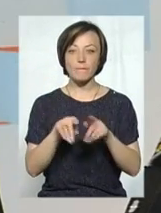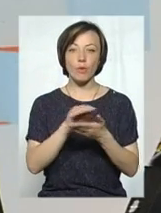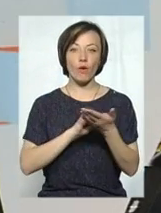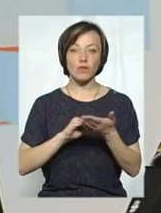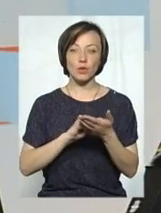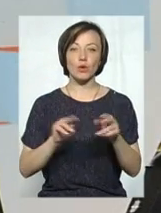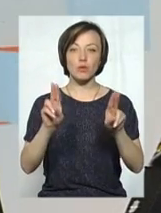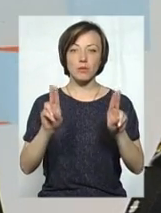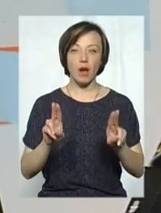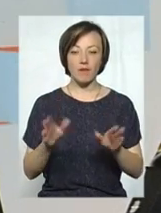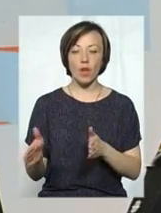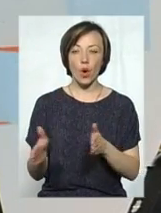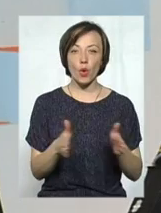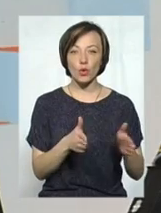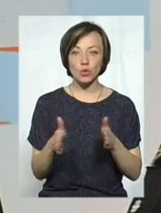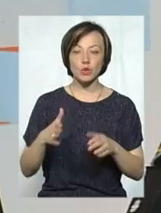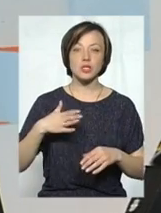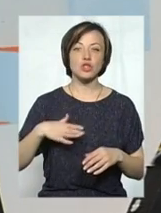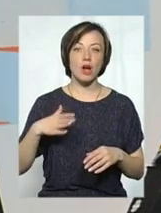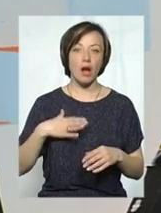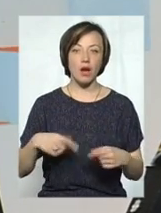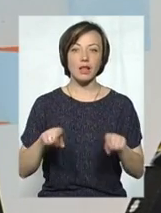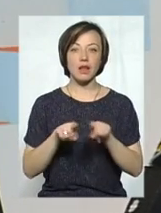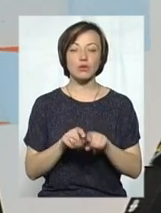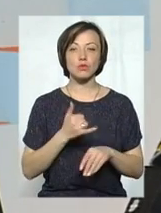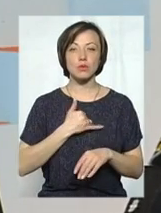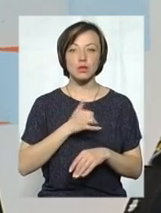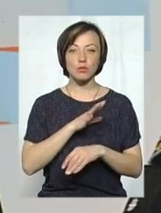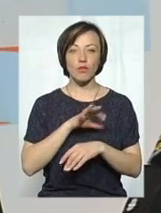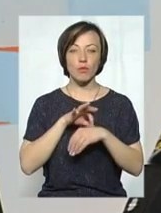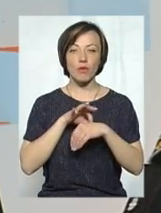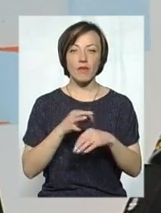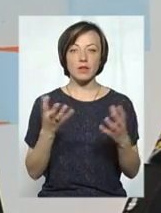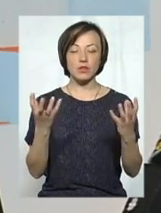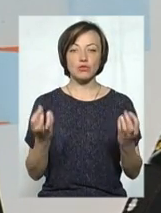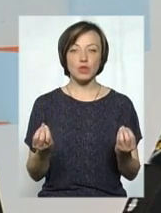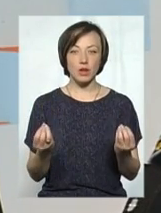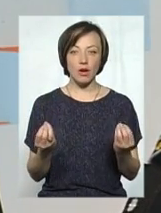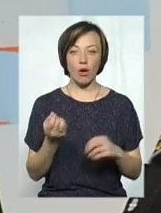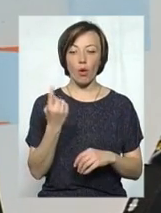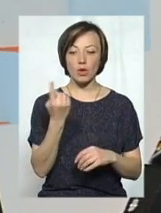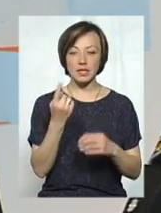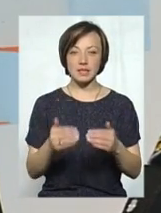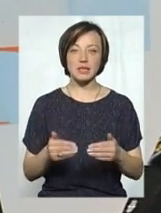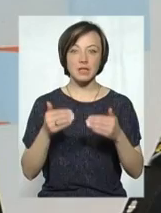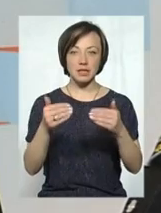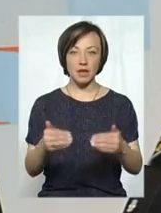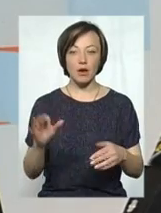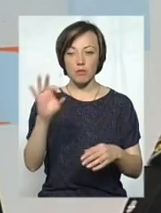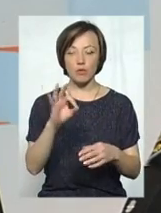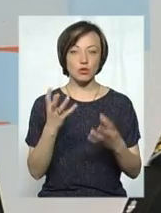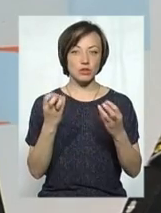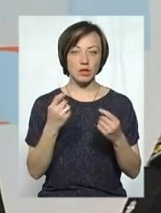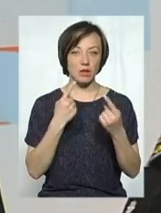правила дорожнього руху, готуються, з нетерпінням чекають. Також у нас був проведений ще один з етапів, про який ми щойно